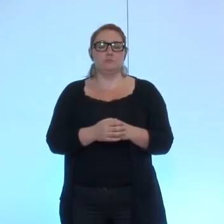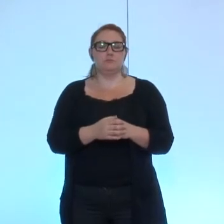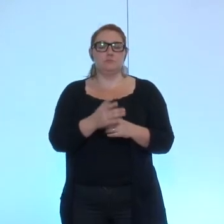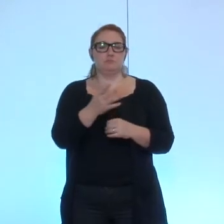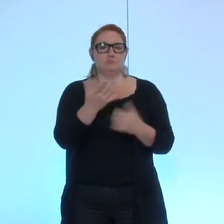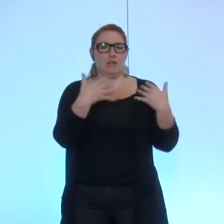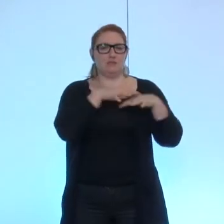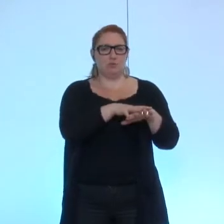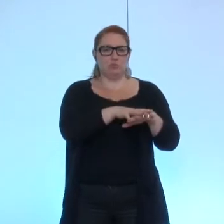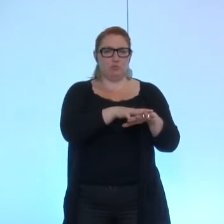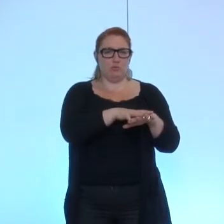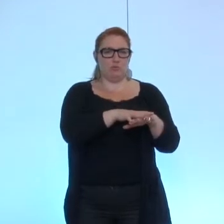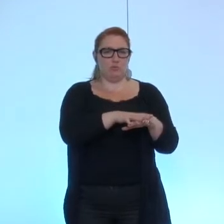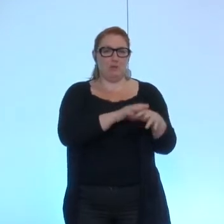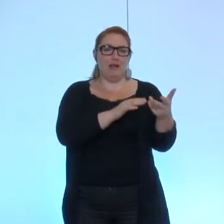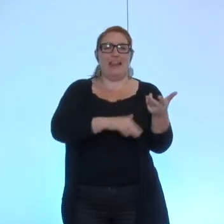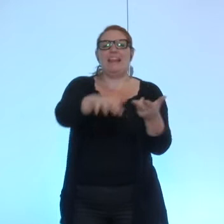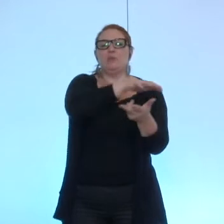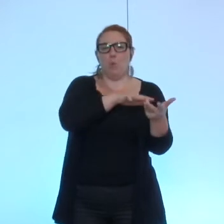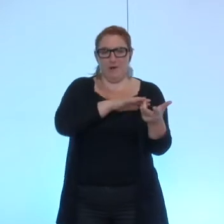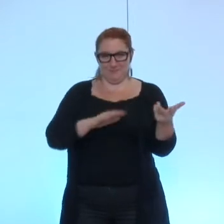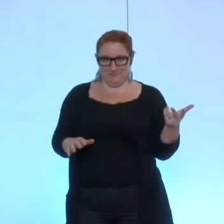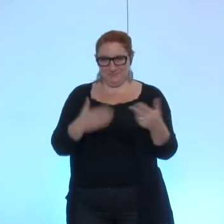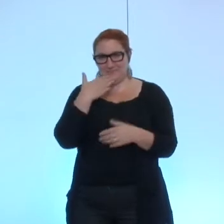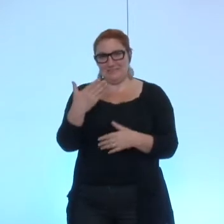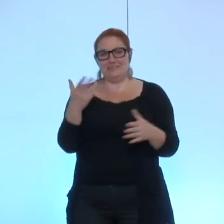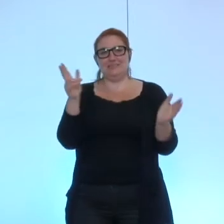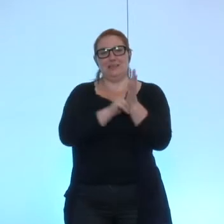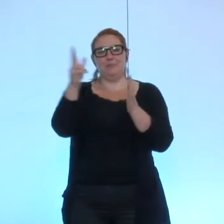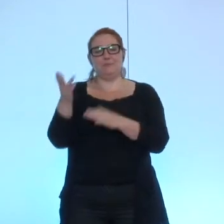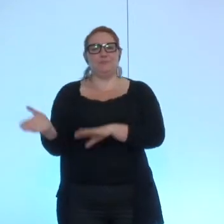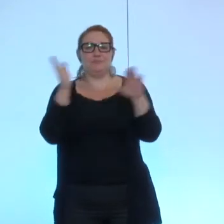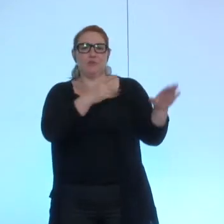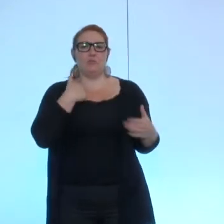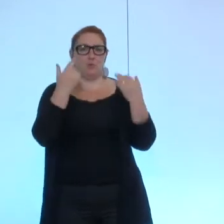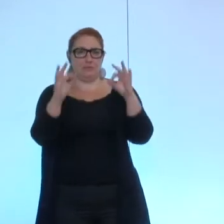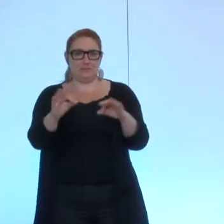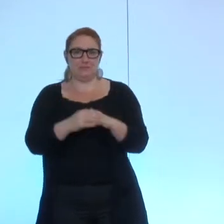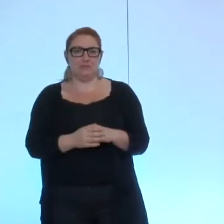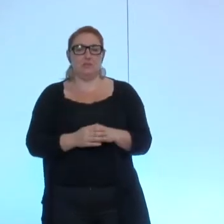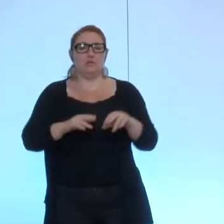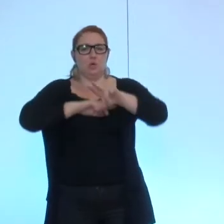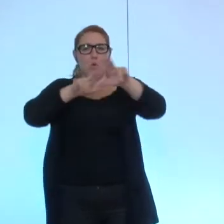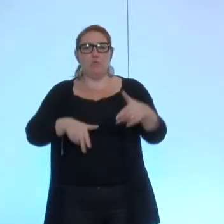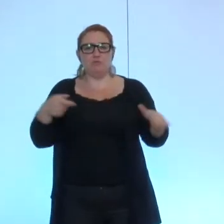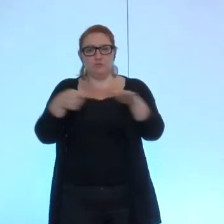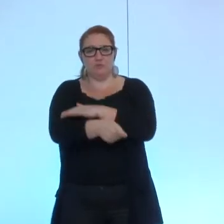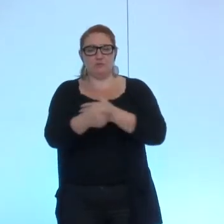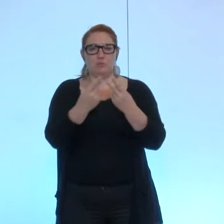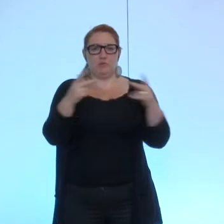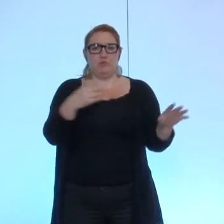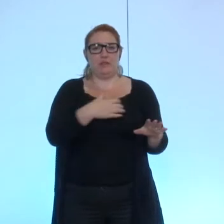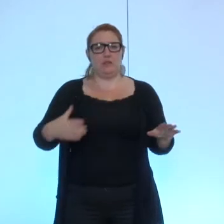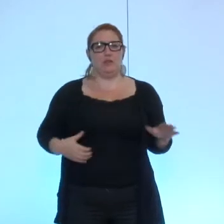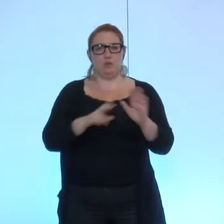le rassemblement les 3 autres groupes merci cette délibération est adoptée délibération numéro 10 convention de financement entre la ville de Grenoble